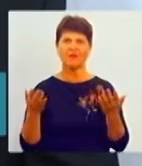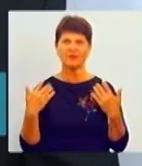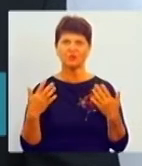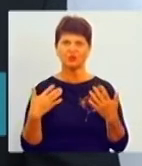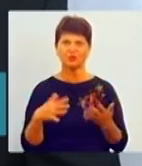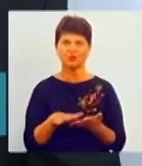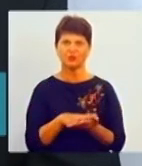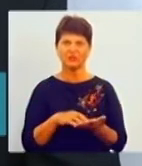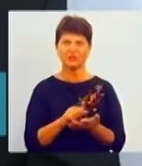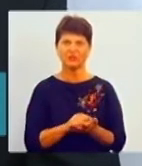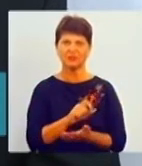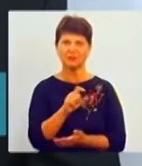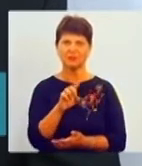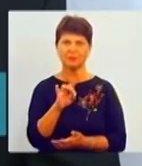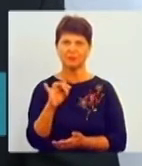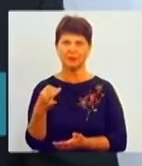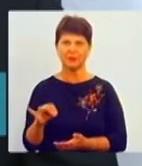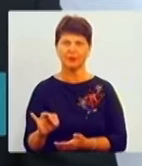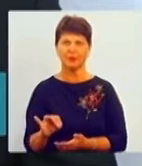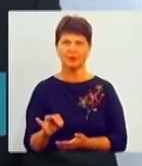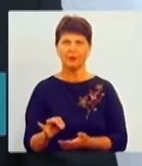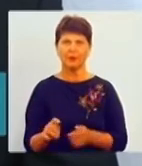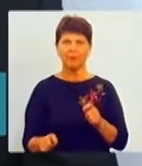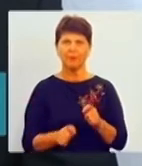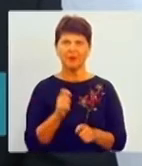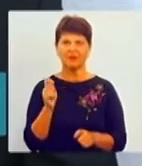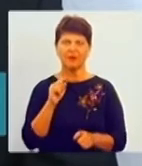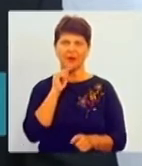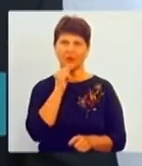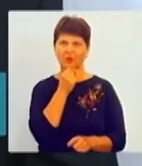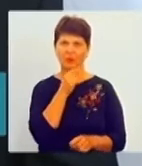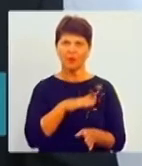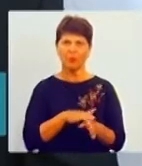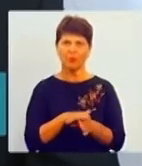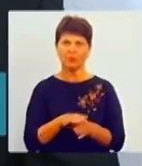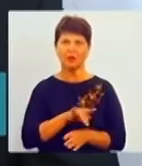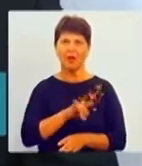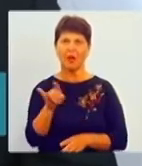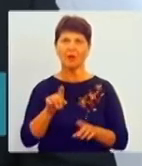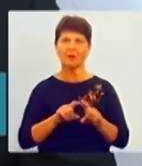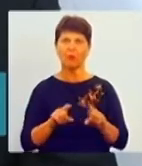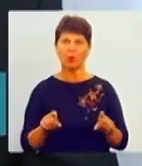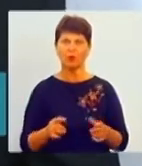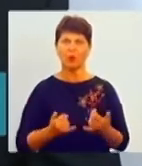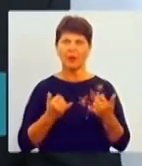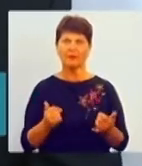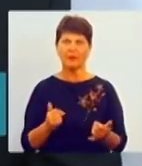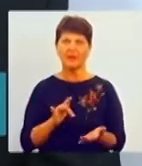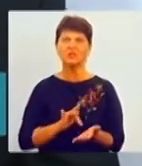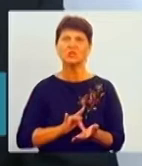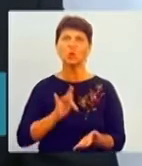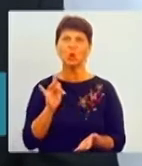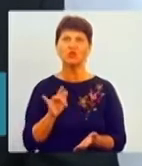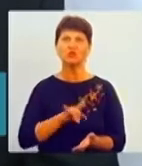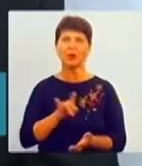підриває повністю економіку аеропорту. Для столичних аеропортів, мабуть,